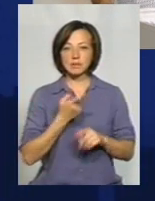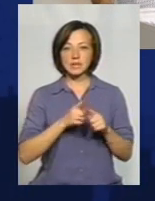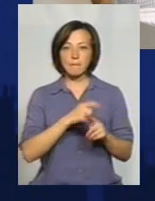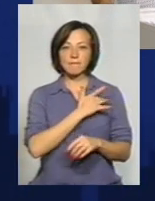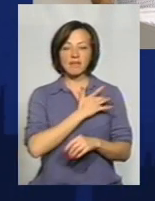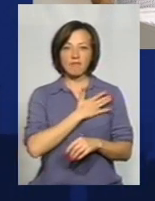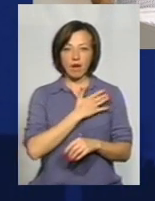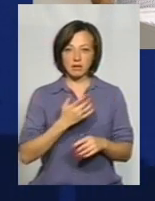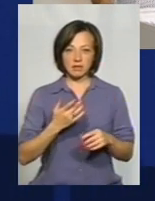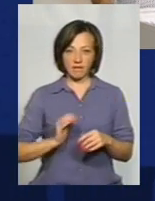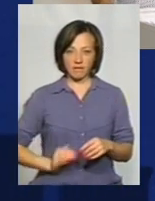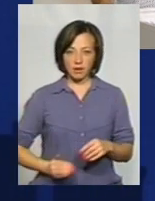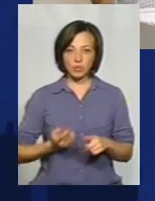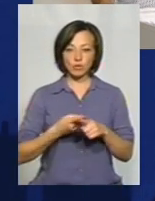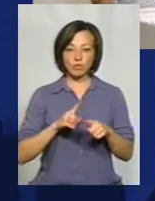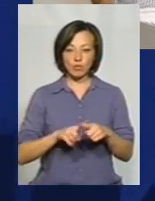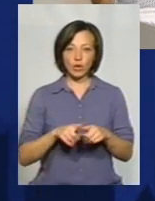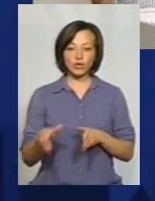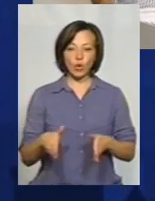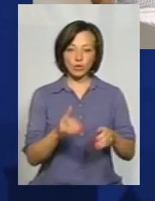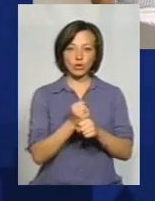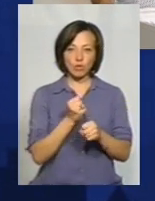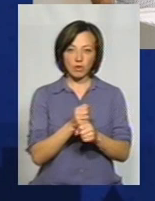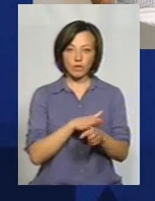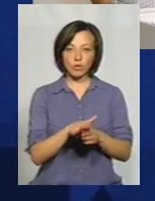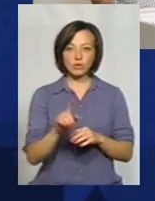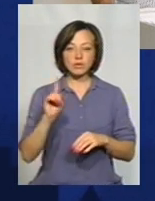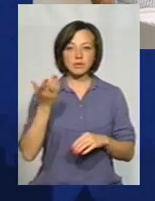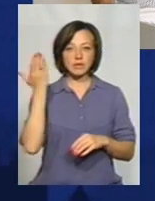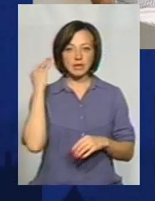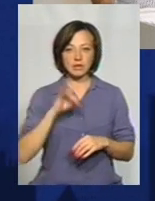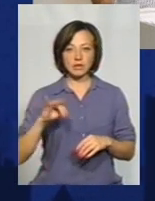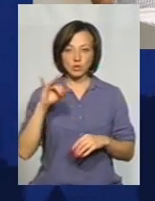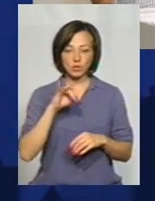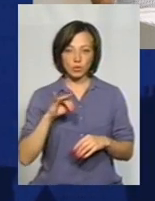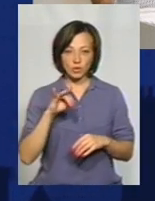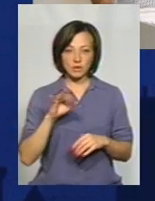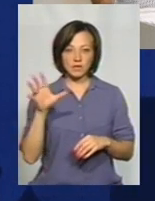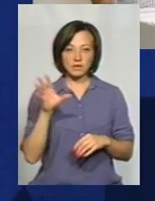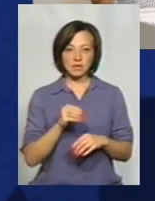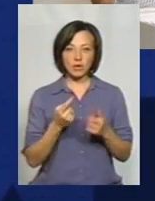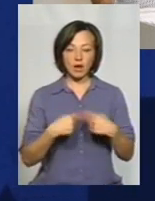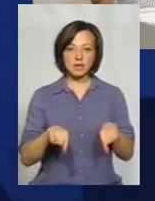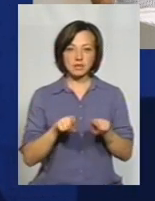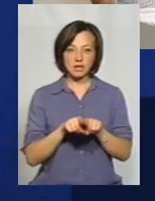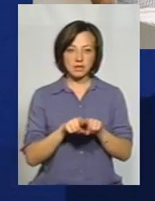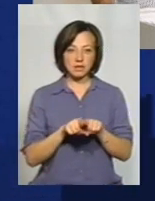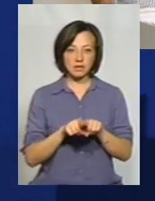на ринку дорожних робіт вона, можна сказати, має найбільшу історію із всіх організацій.